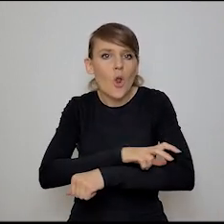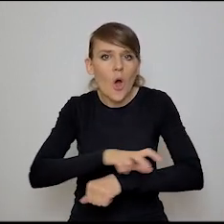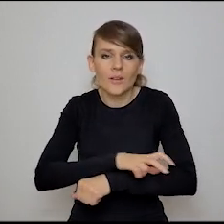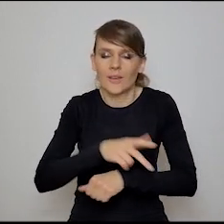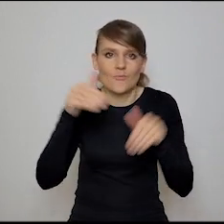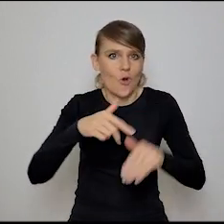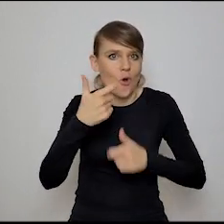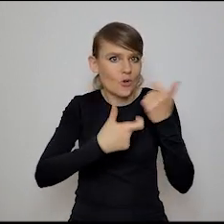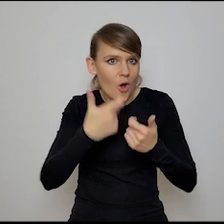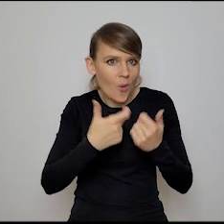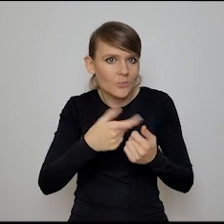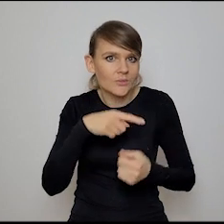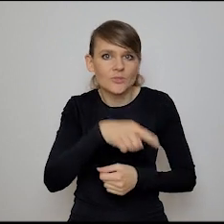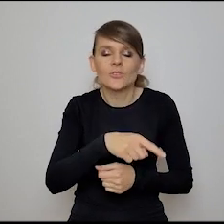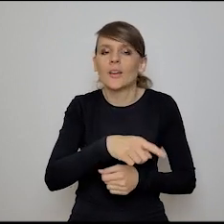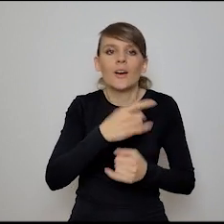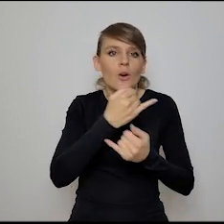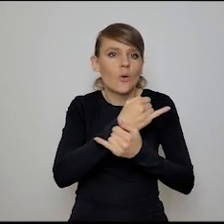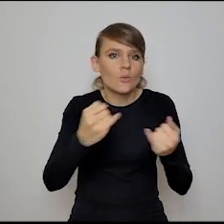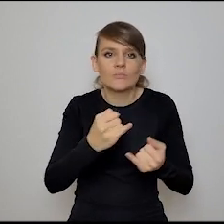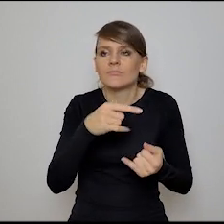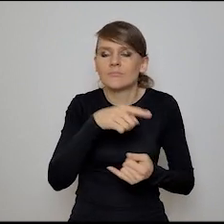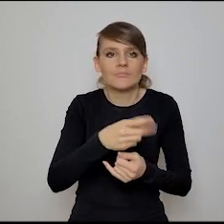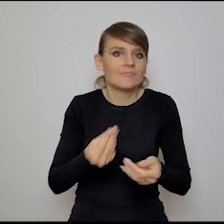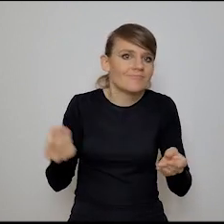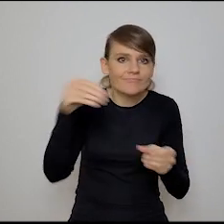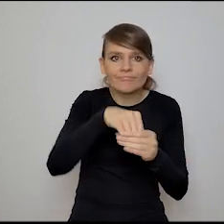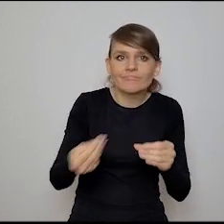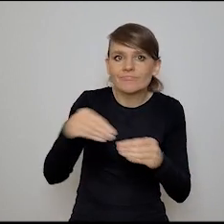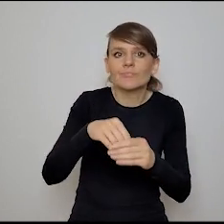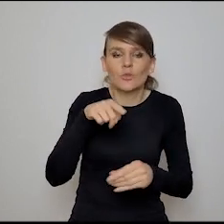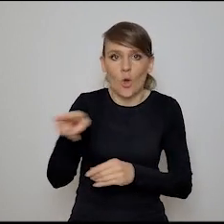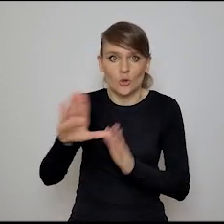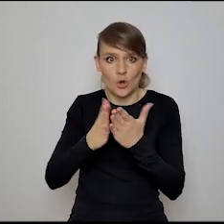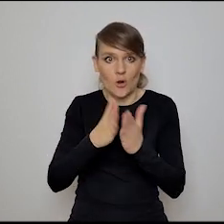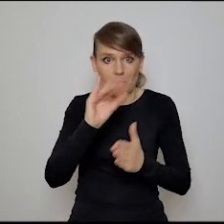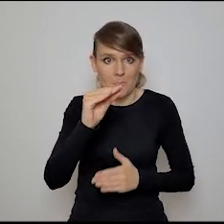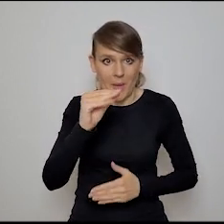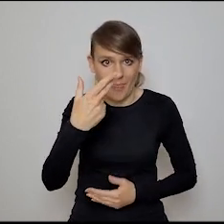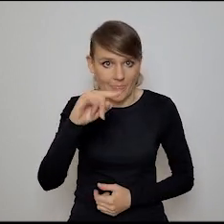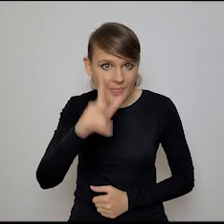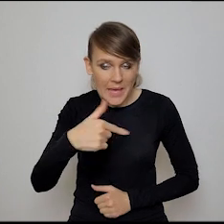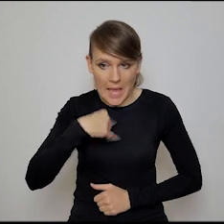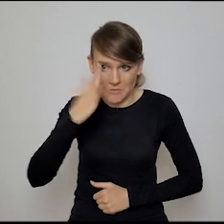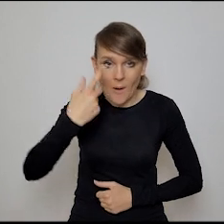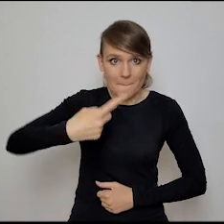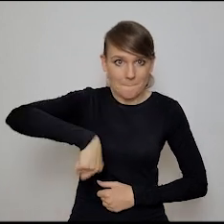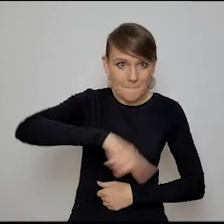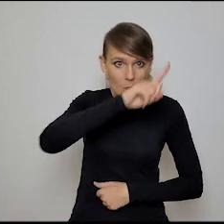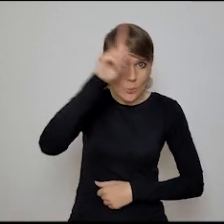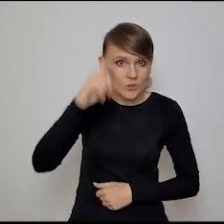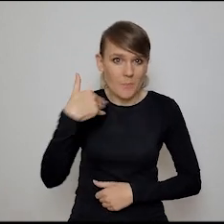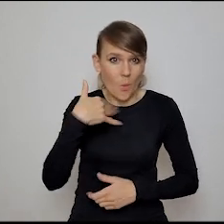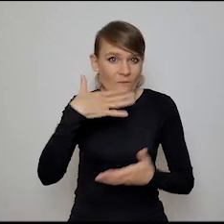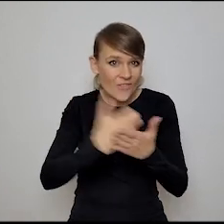robić, i którymi mielibyśmy te technologie zasilać. Wiesz, że... To też z książki Bętyka się dowiedziałem, że myśmy jako cywilizacja zużyli